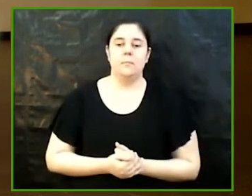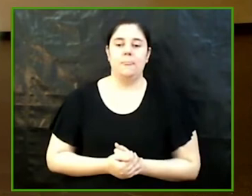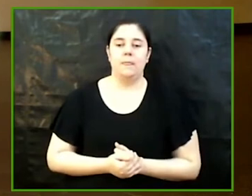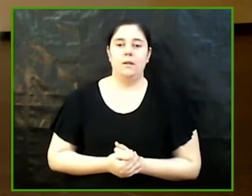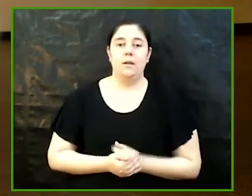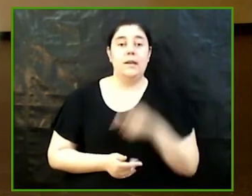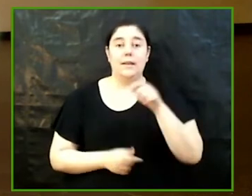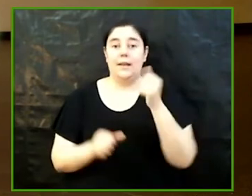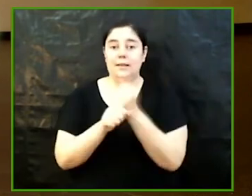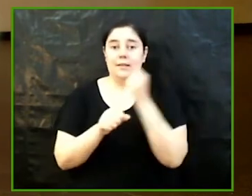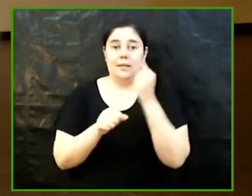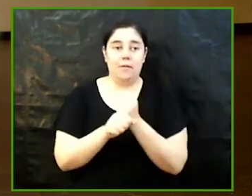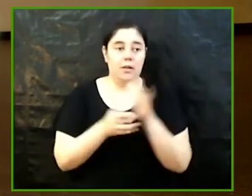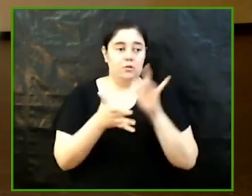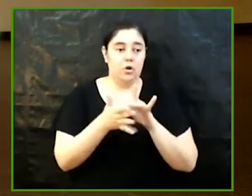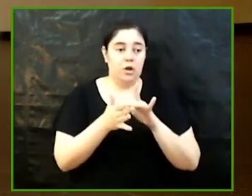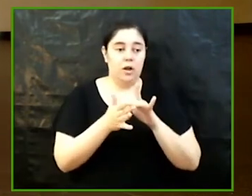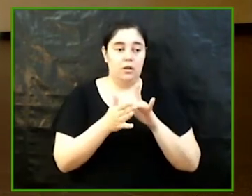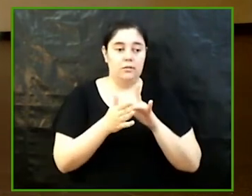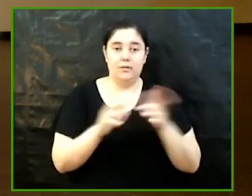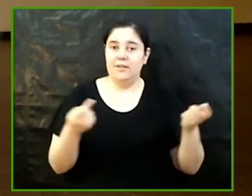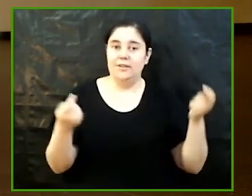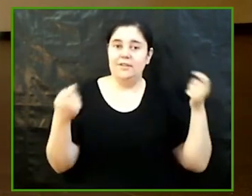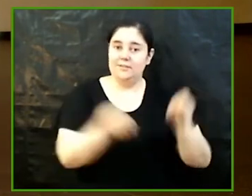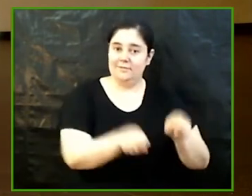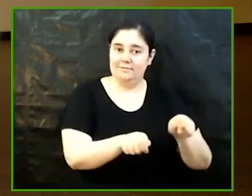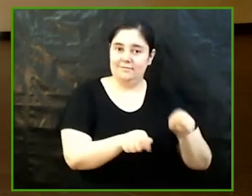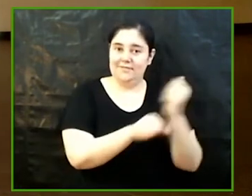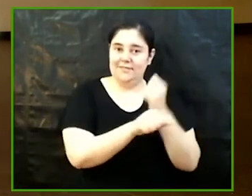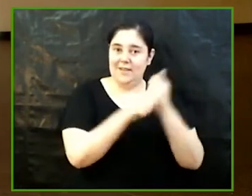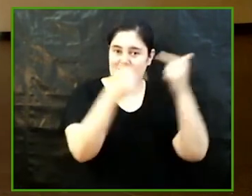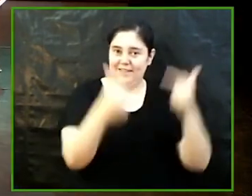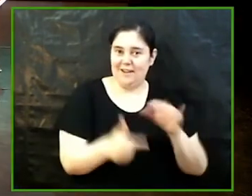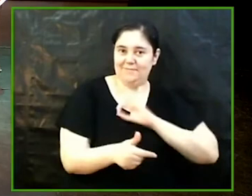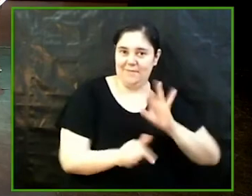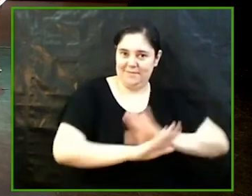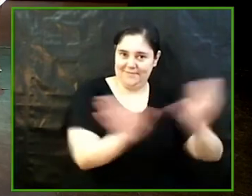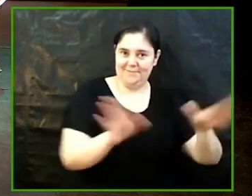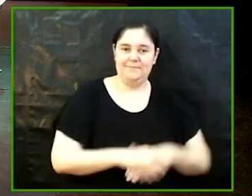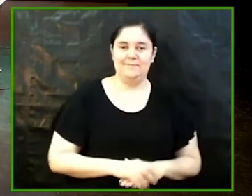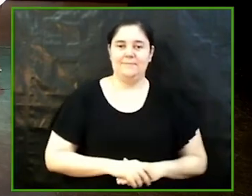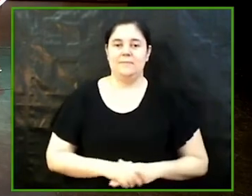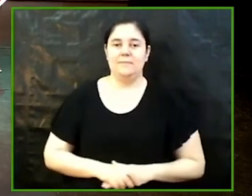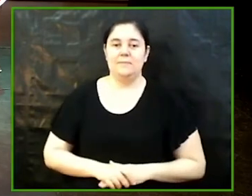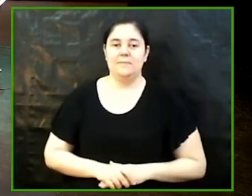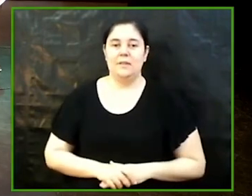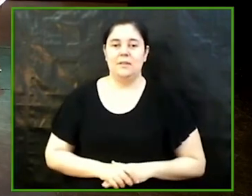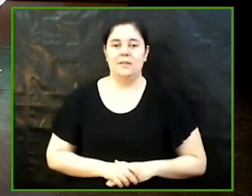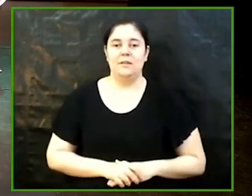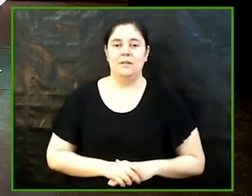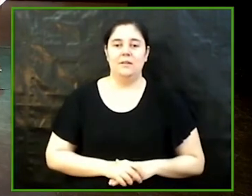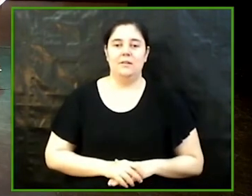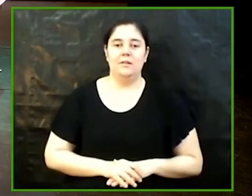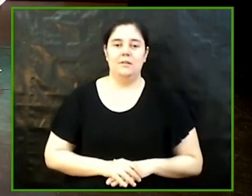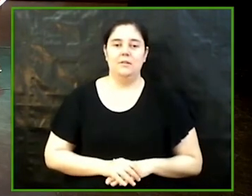treball tancaríem la llista de pensions de treballs de Fidegrau moltíssimes gràcies Maria ara